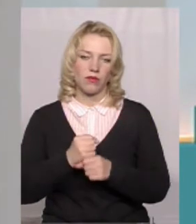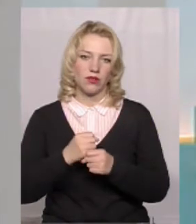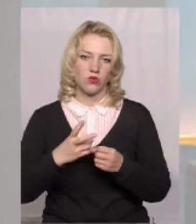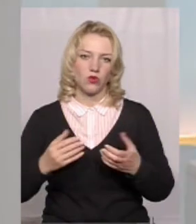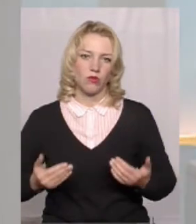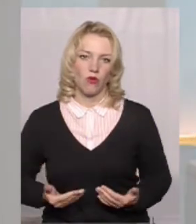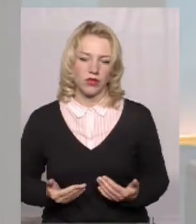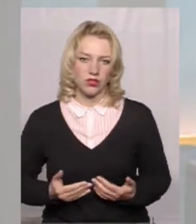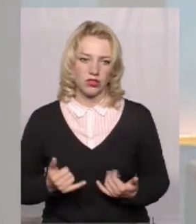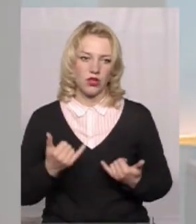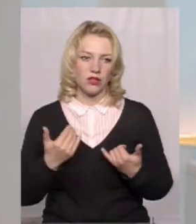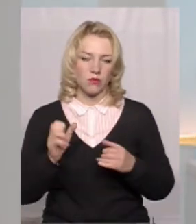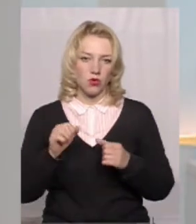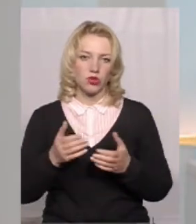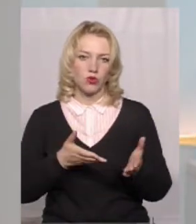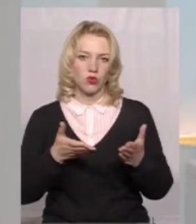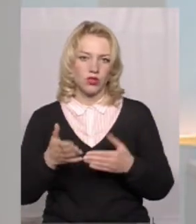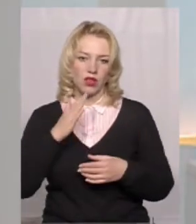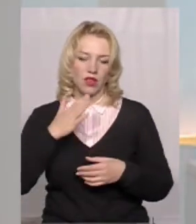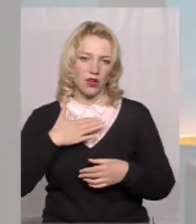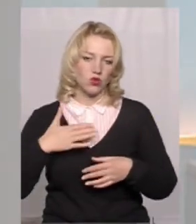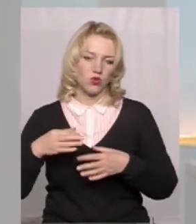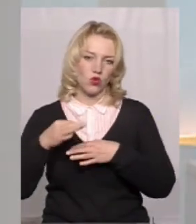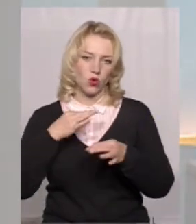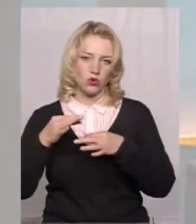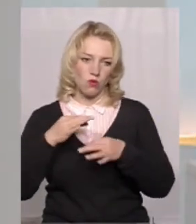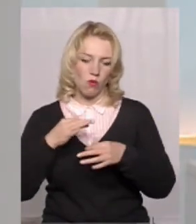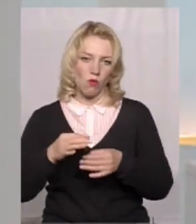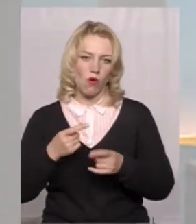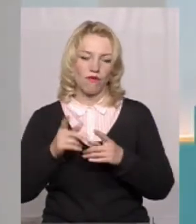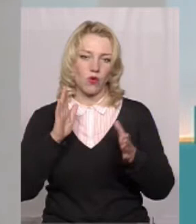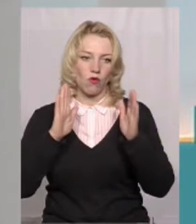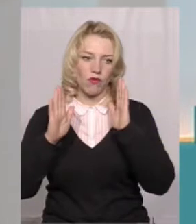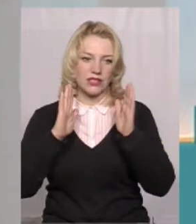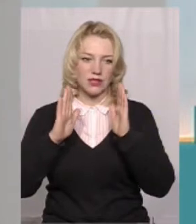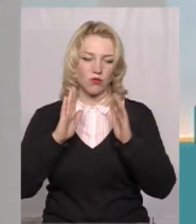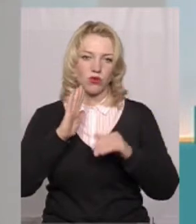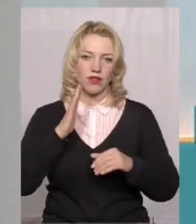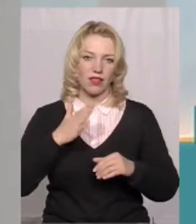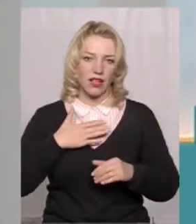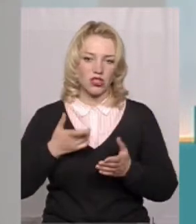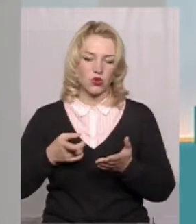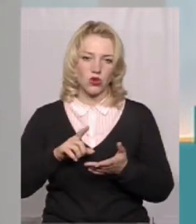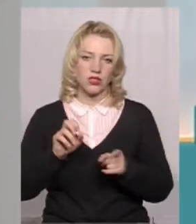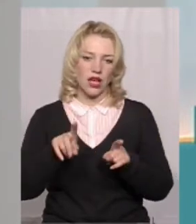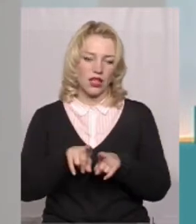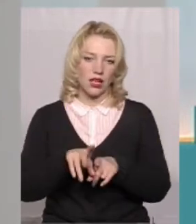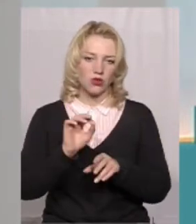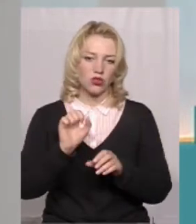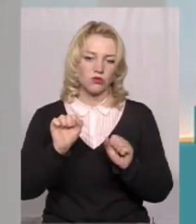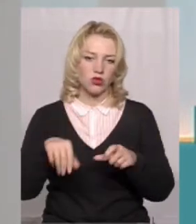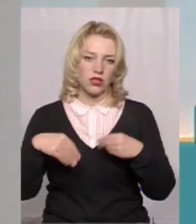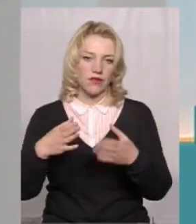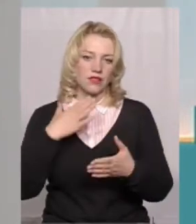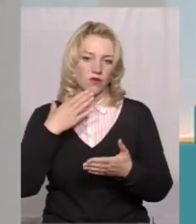наживо. А відтак ви можете долучатися до нашої розмови у мережі Фейсбук на нашій сторінці, а також ставити